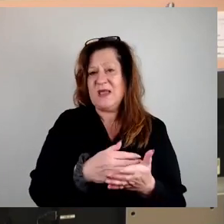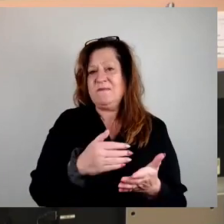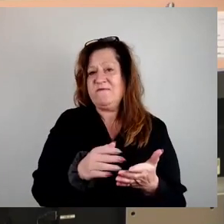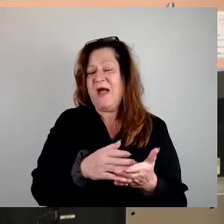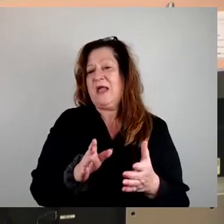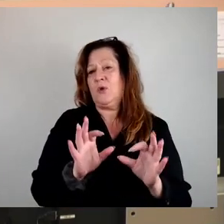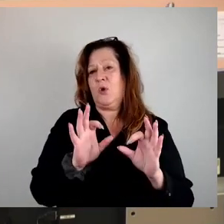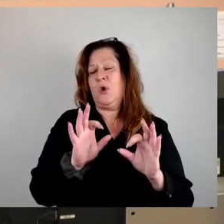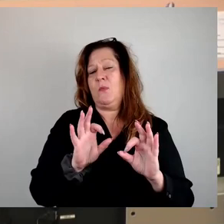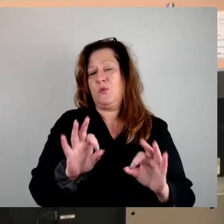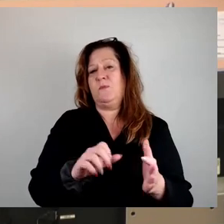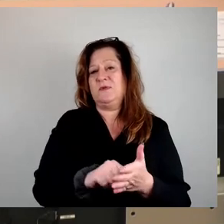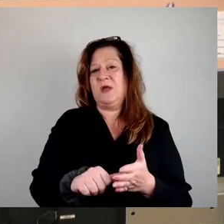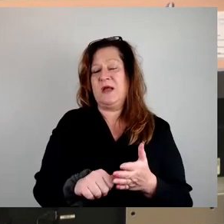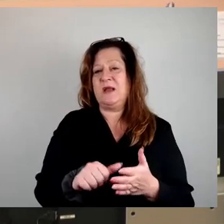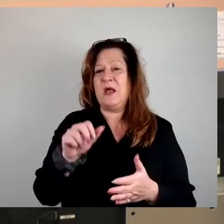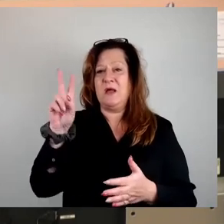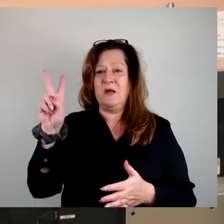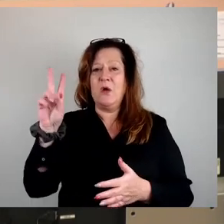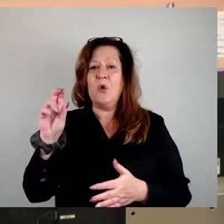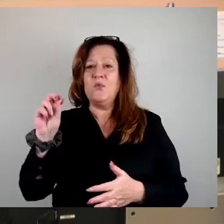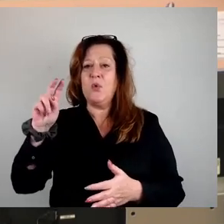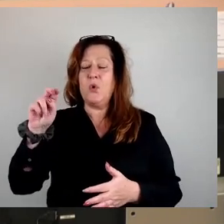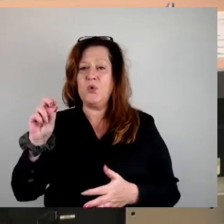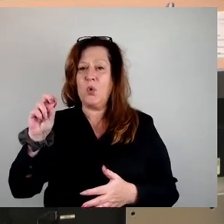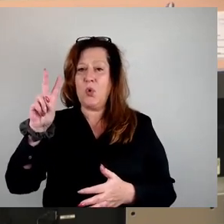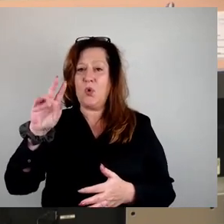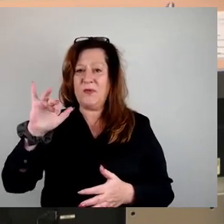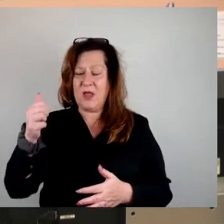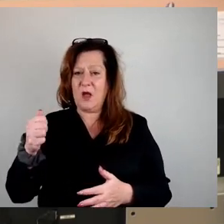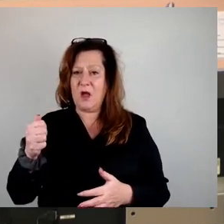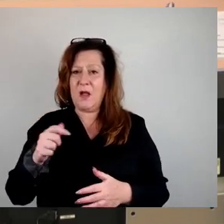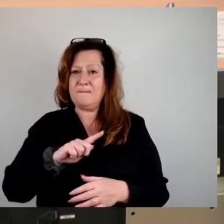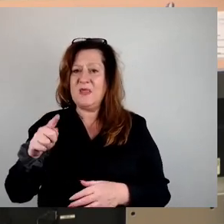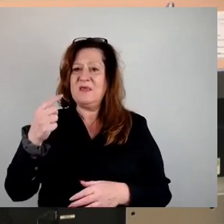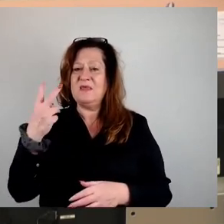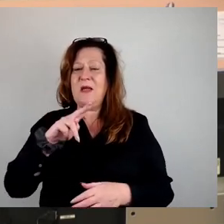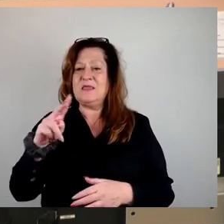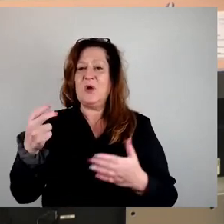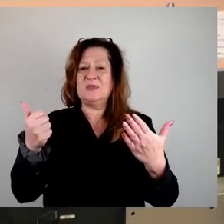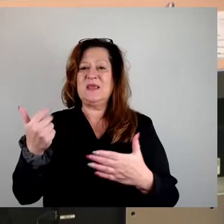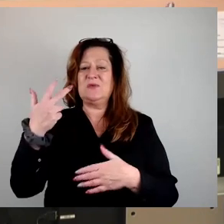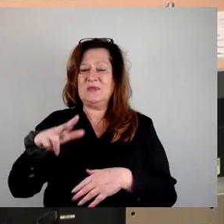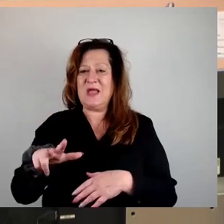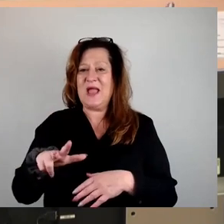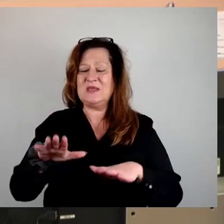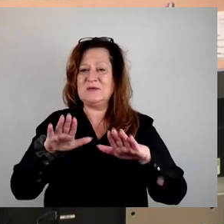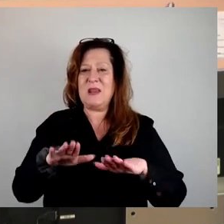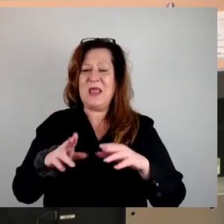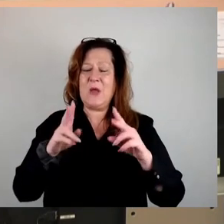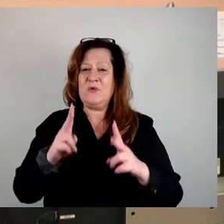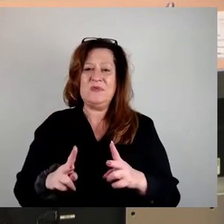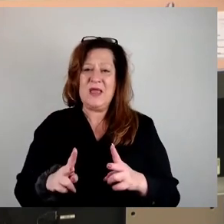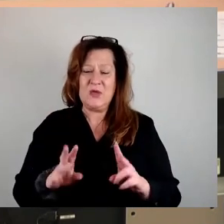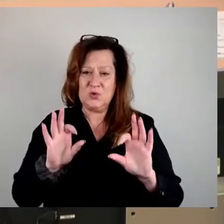bei der Bonovia bis 2036 Belegungsrechte draufliegen, die werden nicht so günstig bleiben nach 2036.